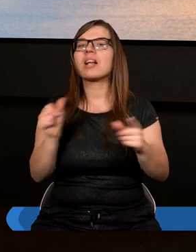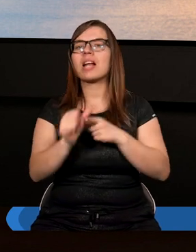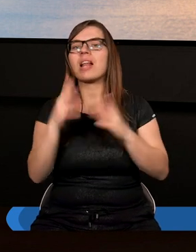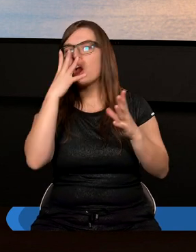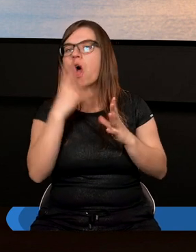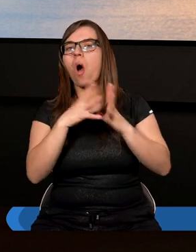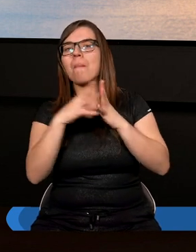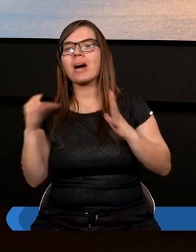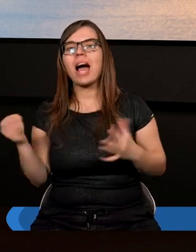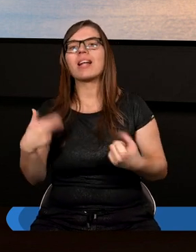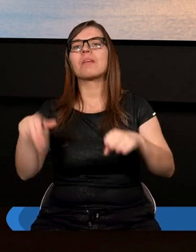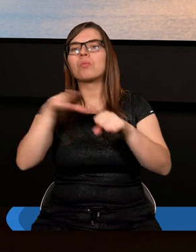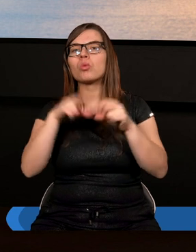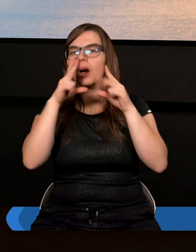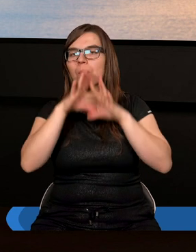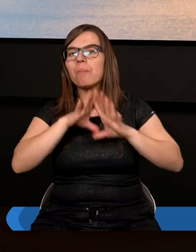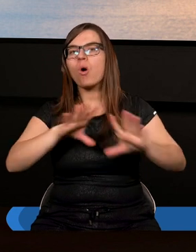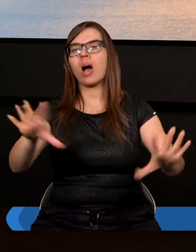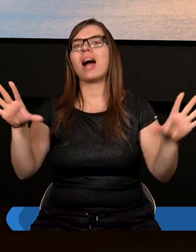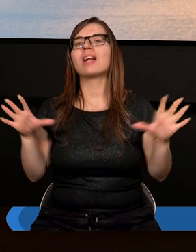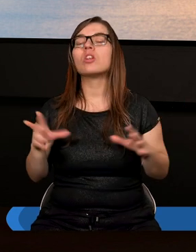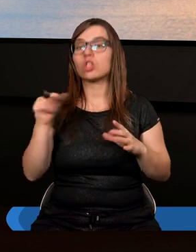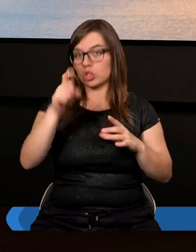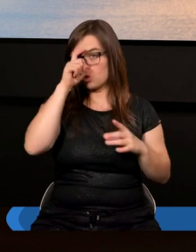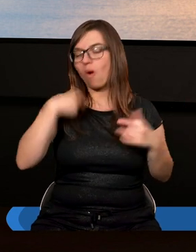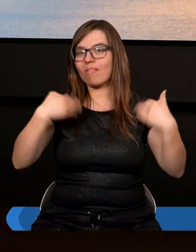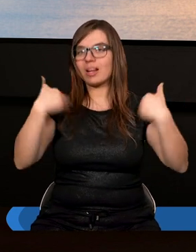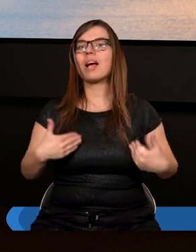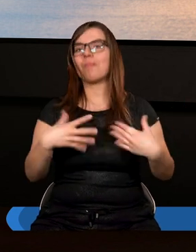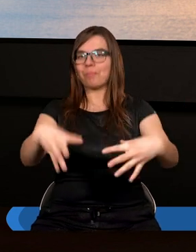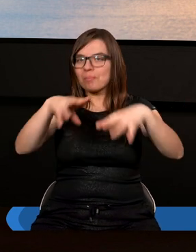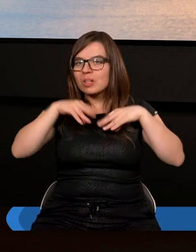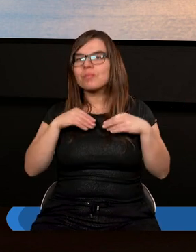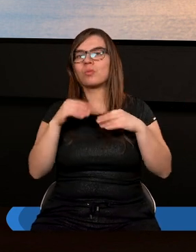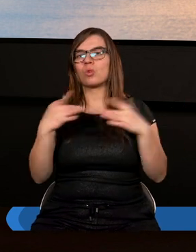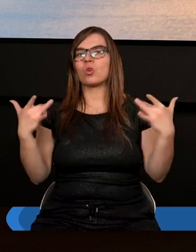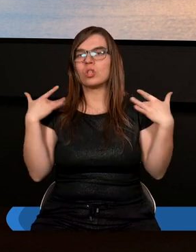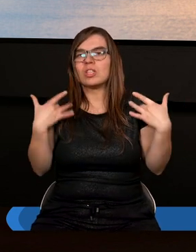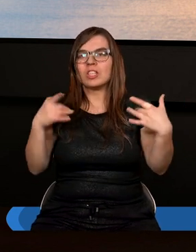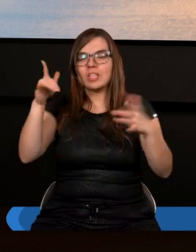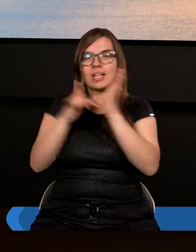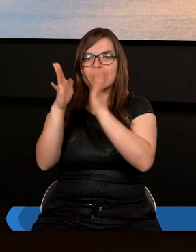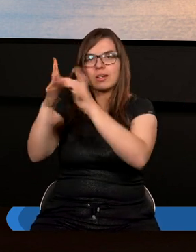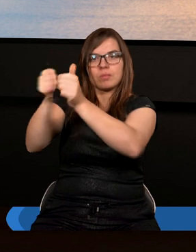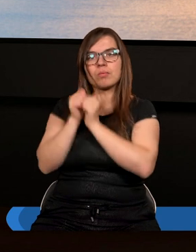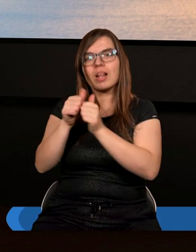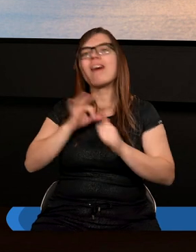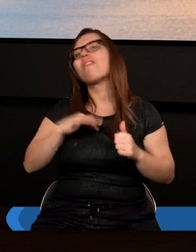który pokazuje, iż człowiek, przyjmując do swojego życia Chrystusa jako prawdę,